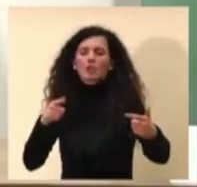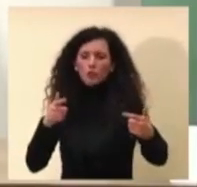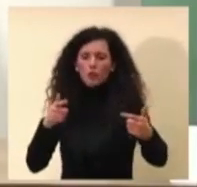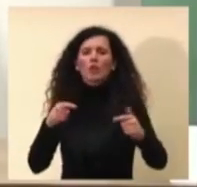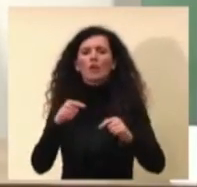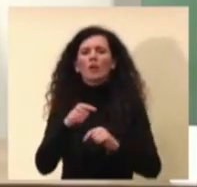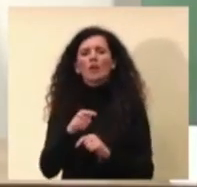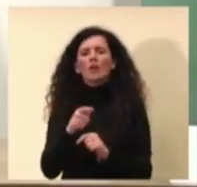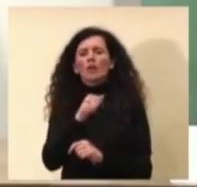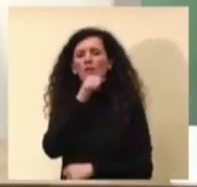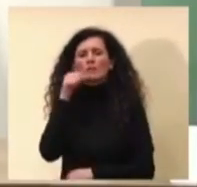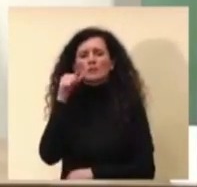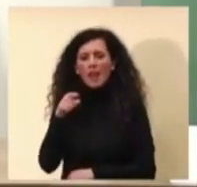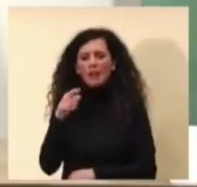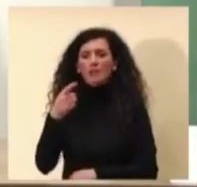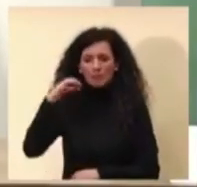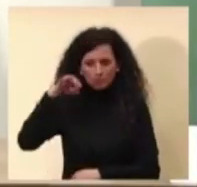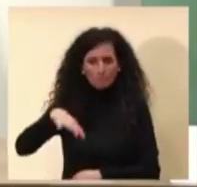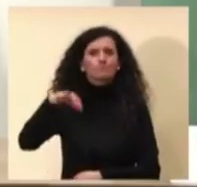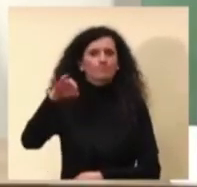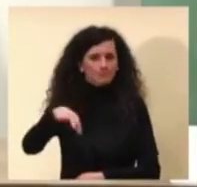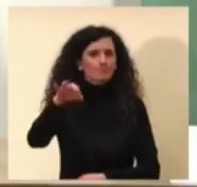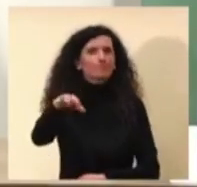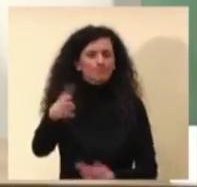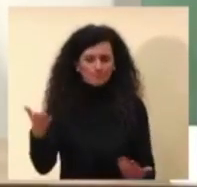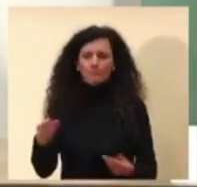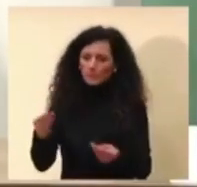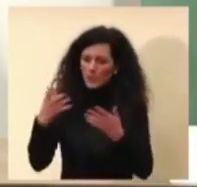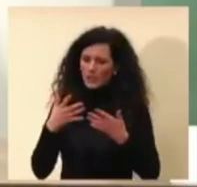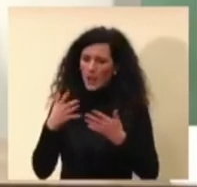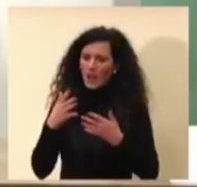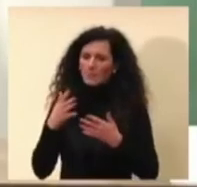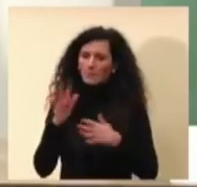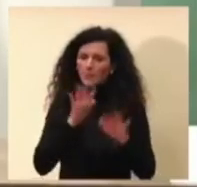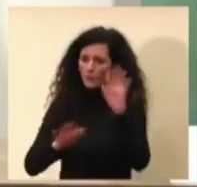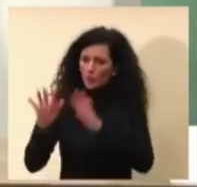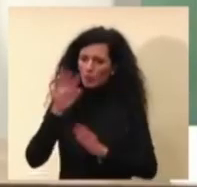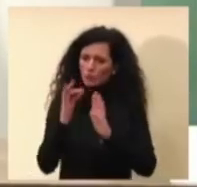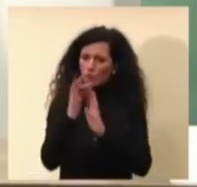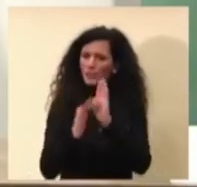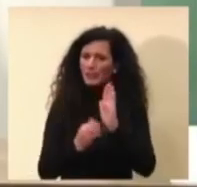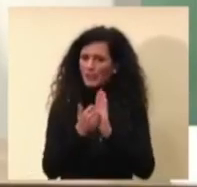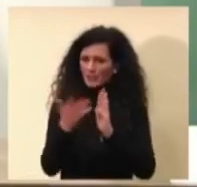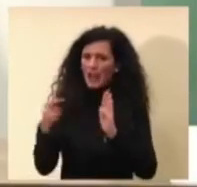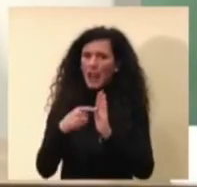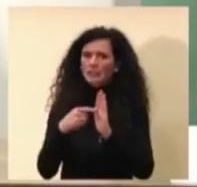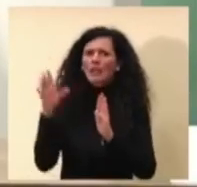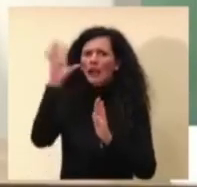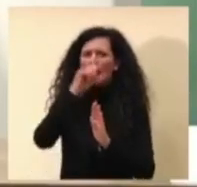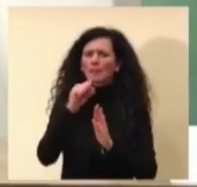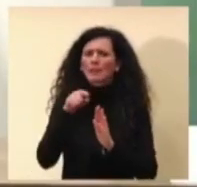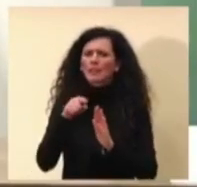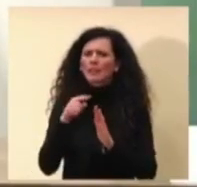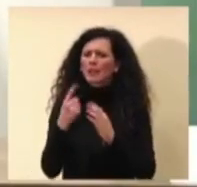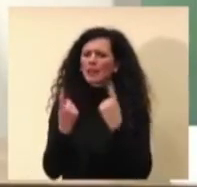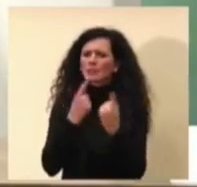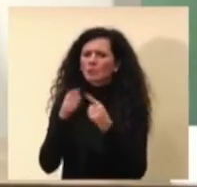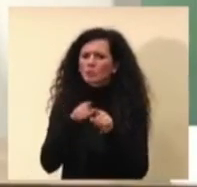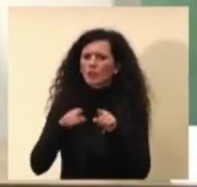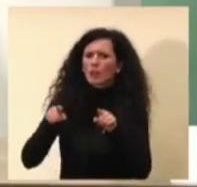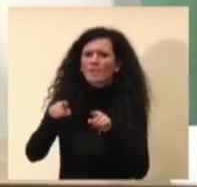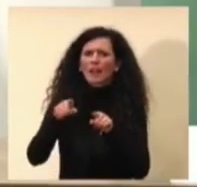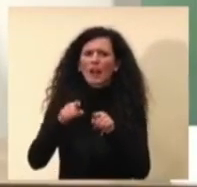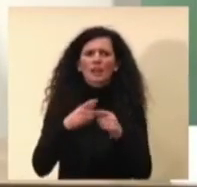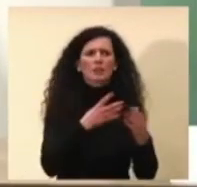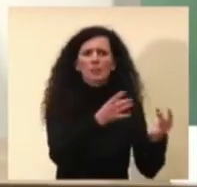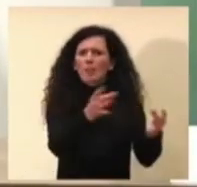avere periodicamente queste fotografie ci permette di collocare il nostro paese e di capire anche la velocità con cui si evolve questo tipo di situazione ed è l